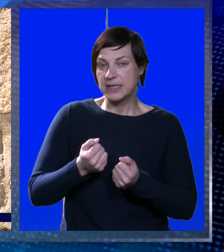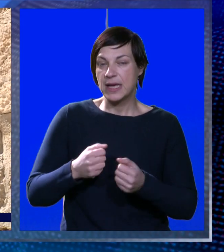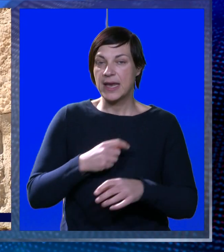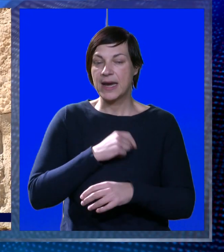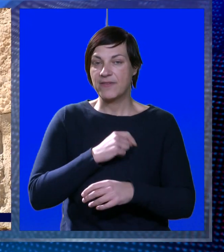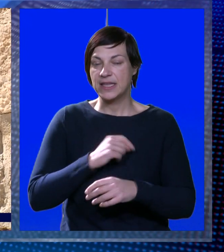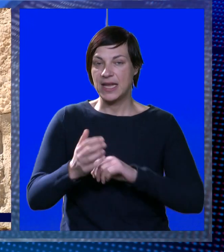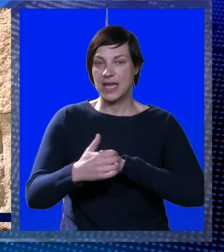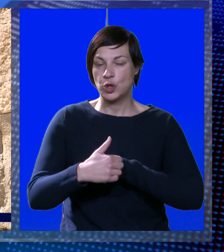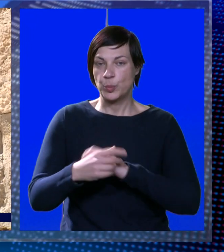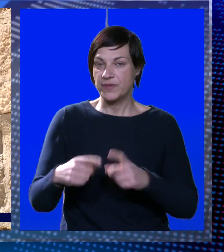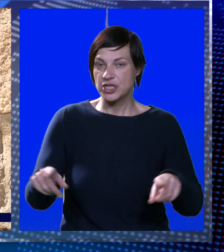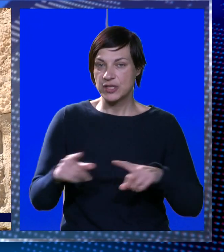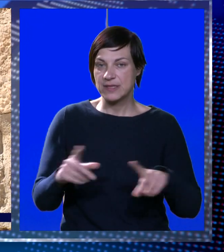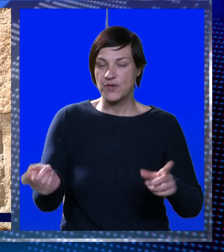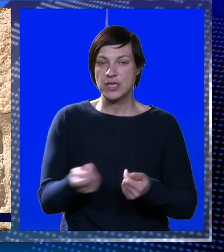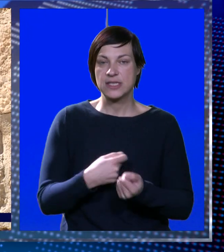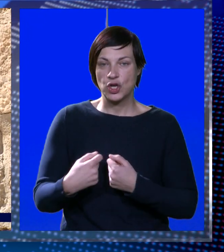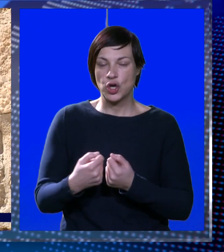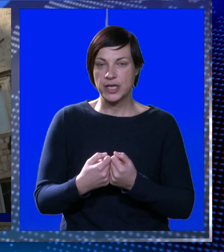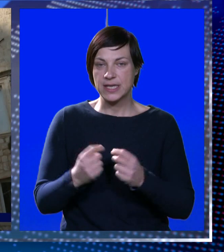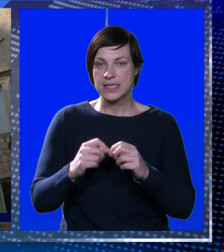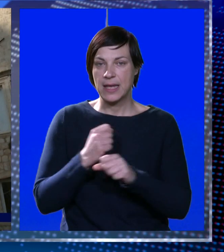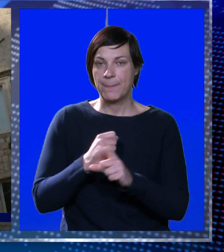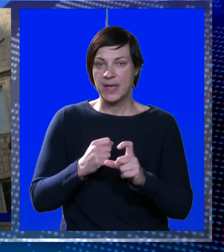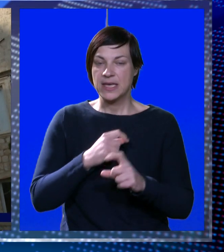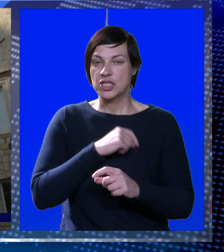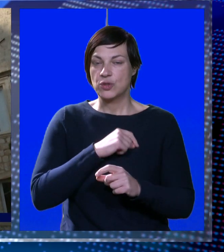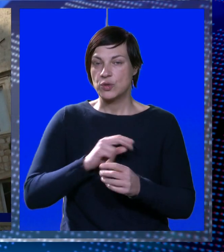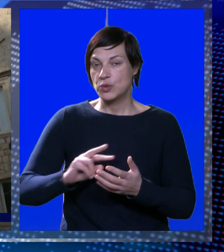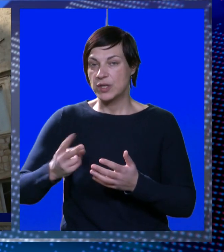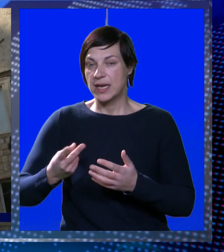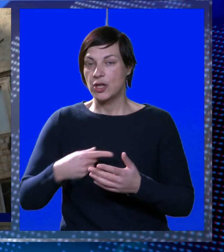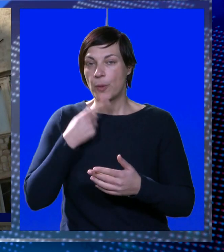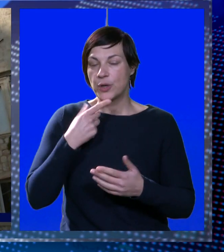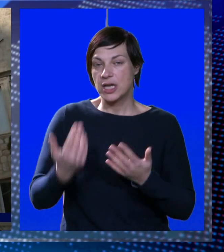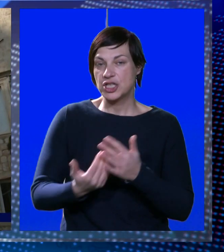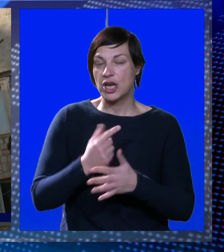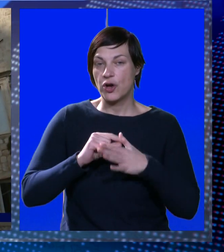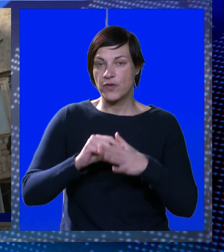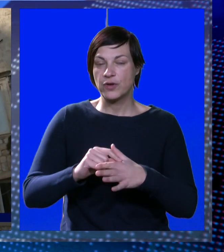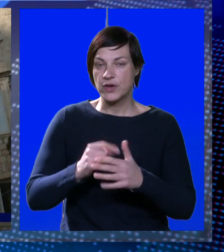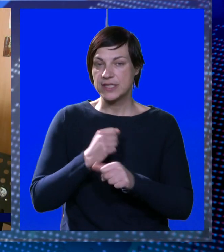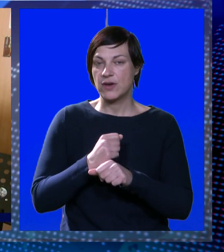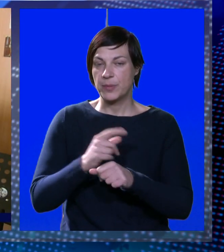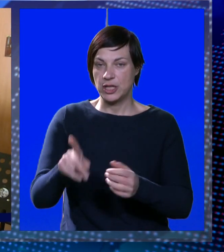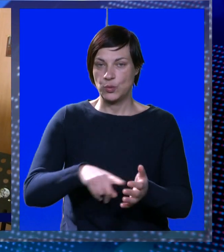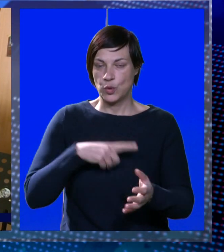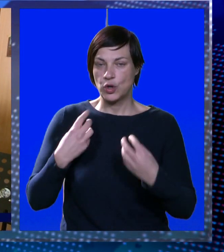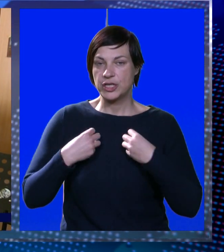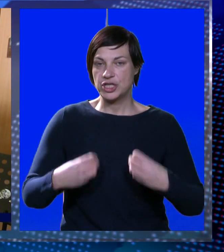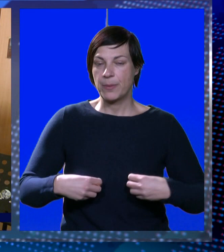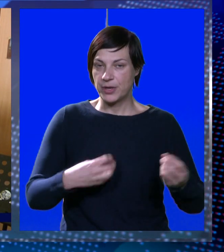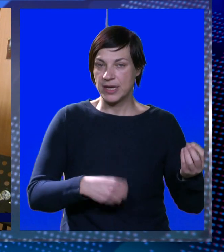preuzimanja funkcije ravnatelja Dubrovačkog simfonijskog orkestra. Begićevu dužnost u tranziciji do proglašenja novog vodstva obnaša